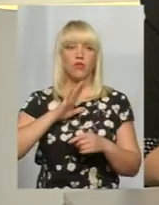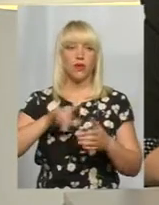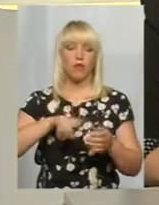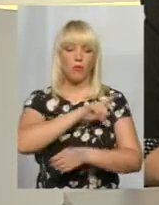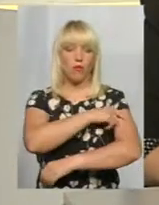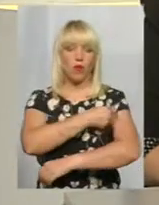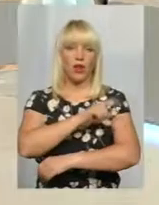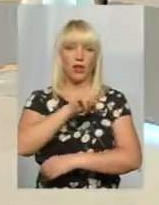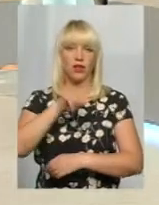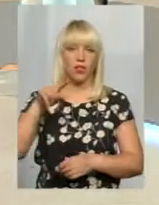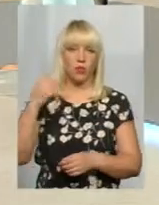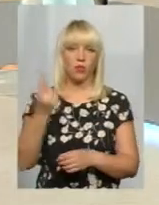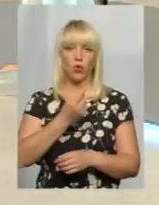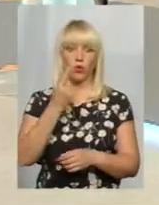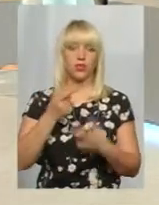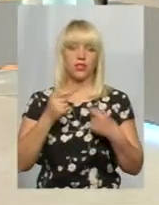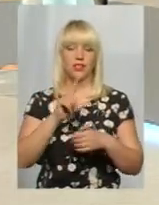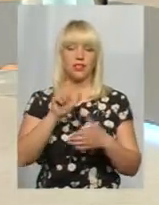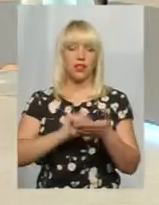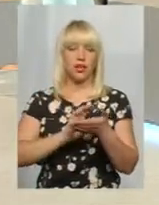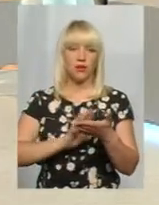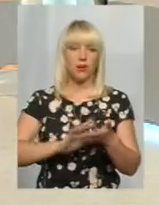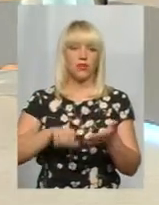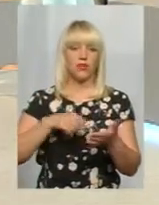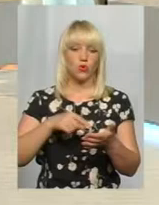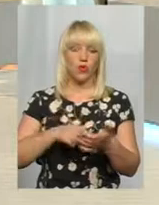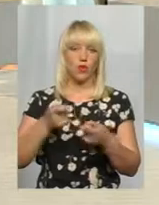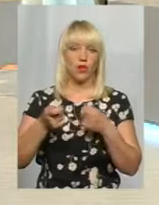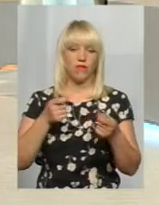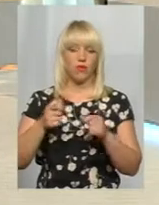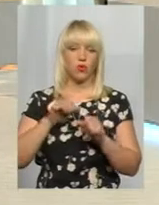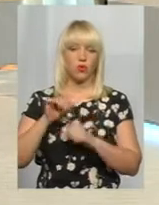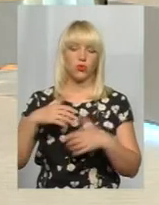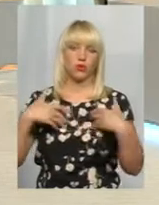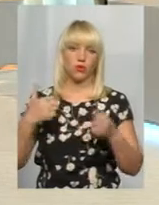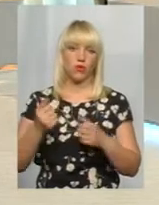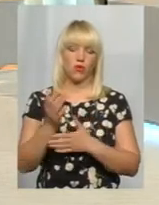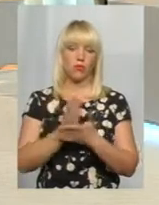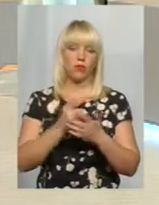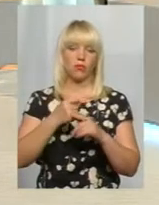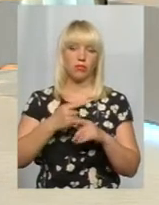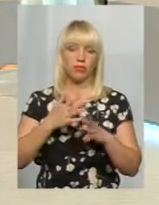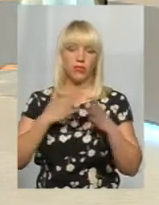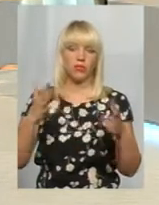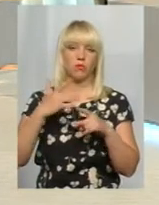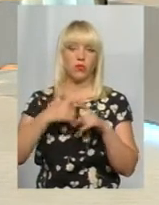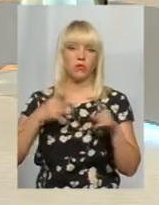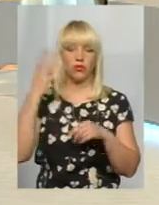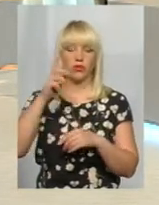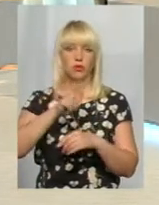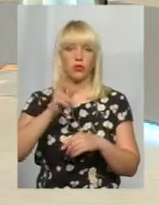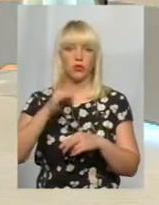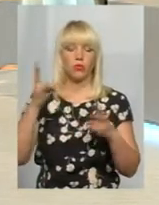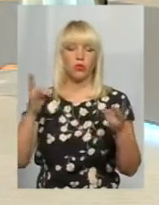номер один, де за даними міського управління охорони здоров'я обслуговується більше половини хмельничан, які потребують саме